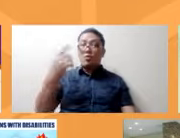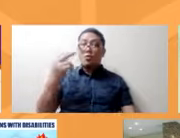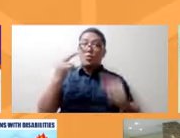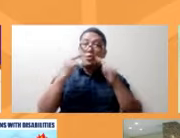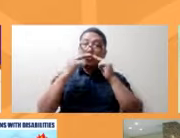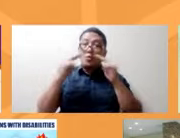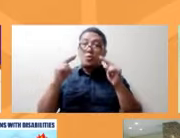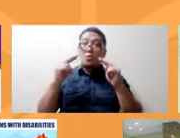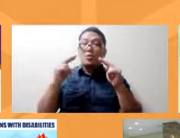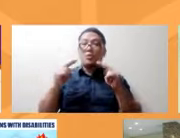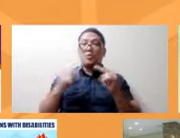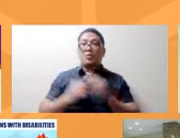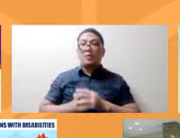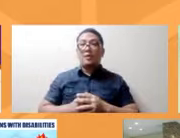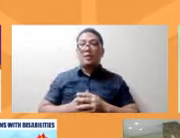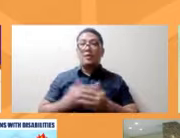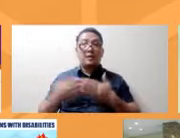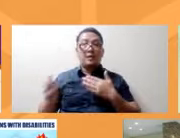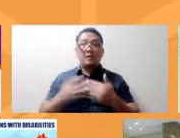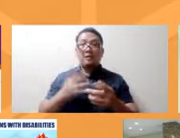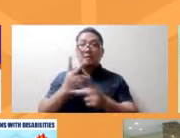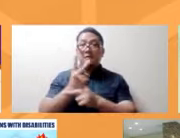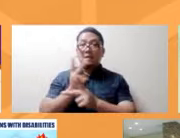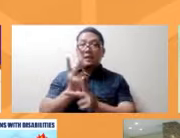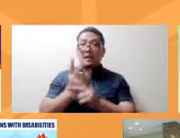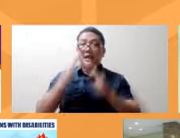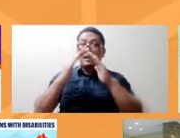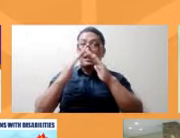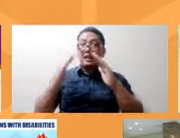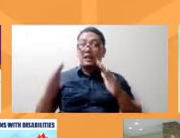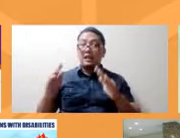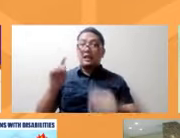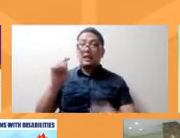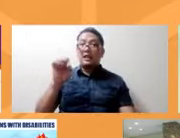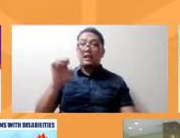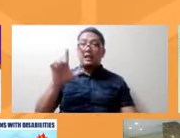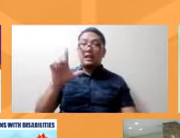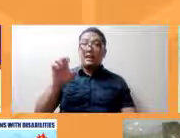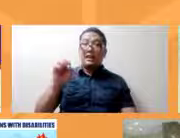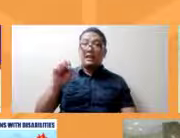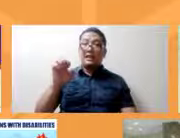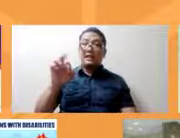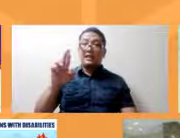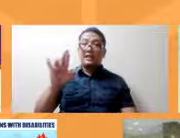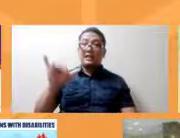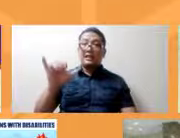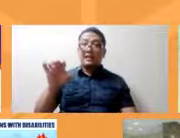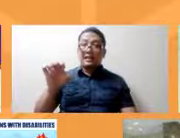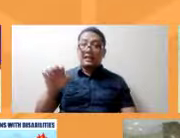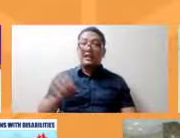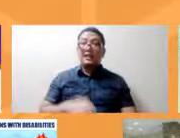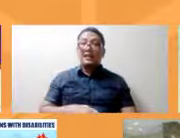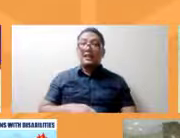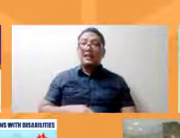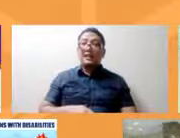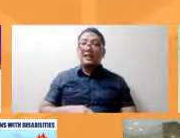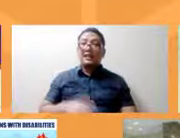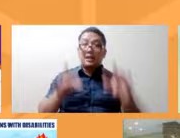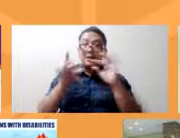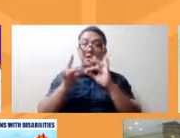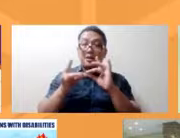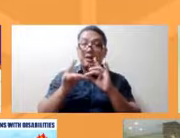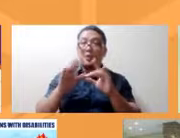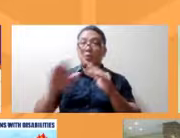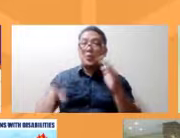even yung mga production houses ng mga teleserye at mga docu, no, na lahat